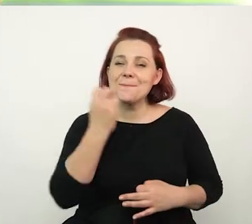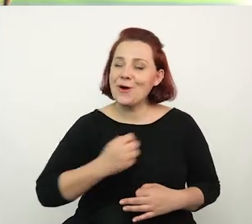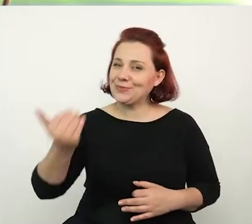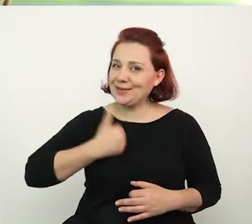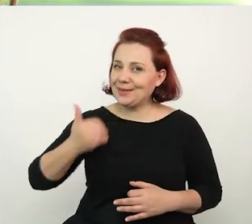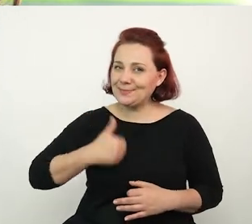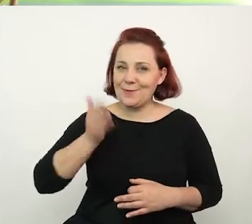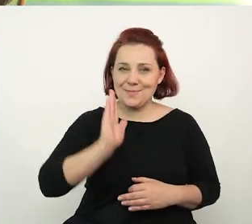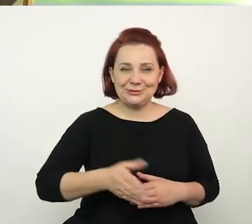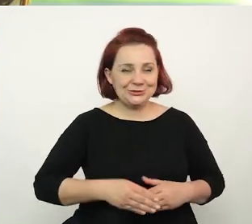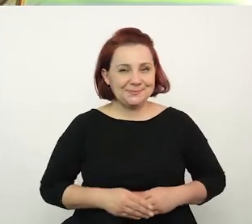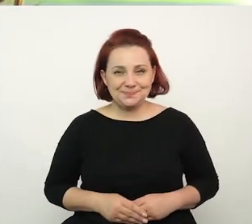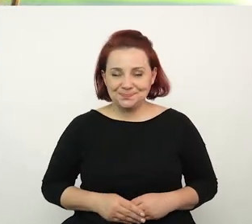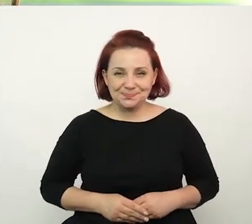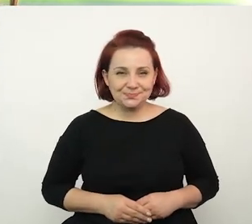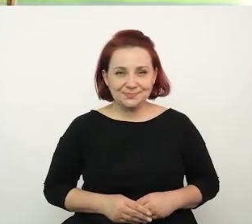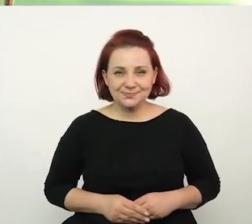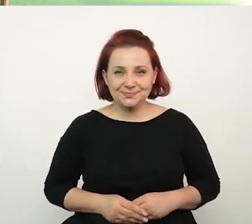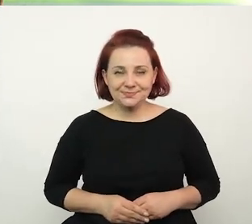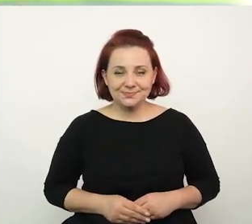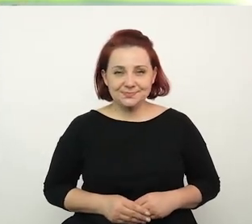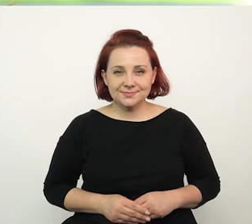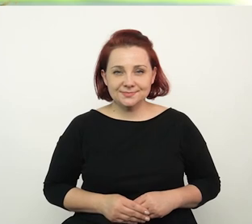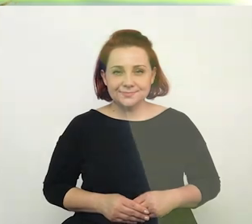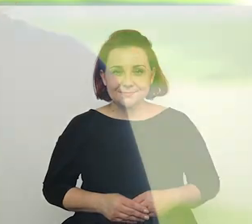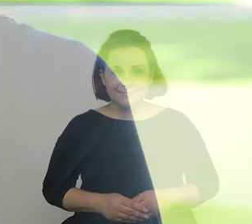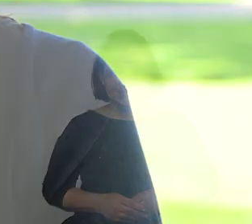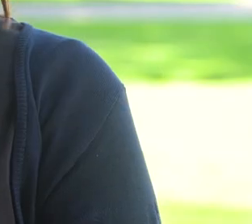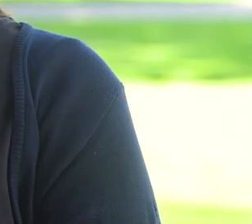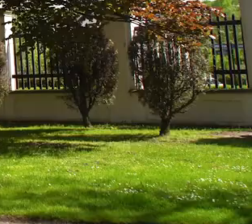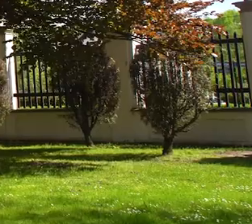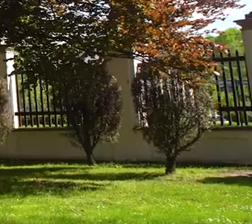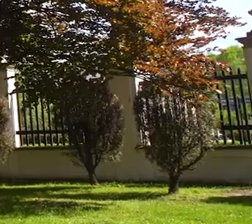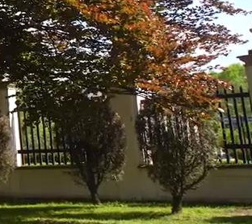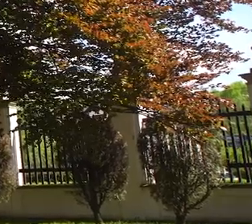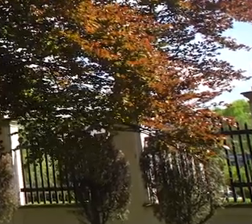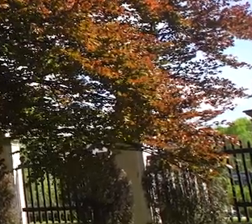zaproszonym przez Dom Zwierzchniecki do przedstawienia się krakowiadom.